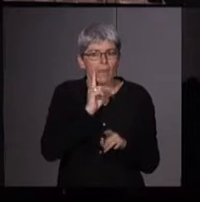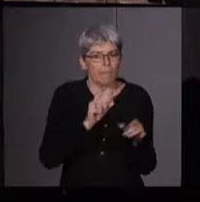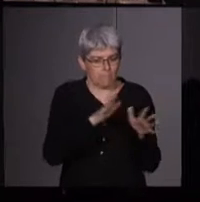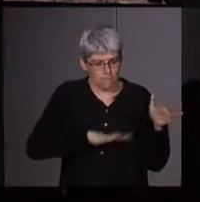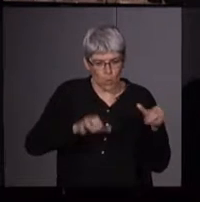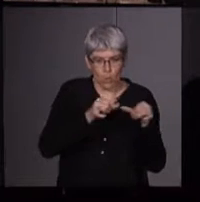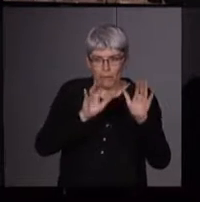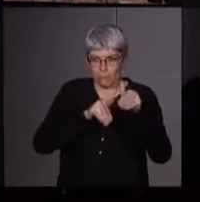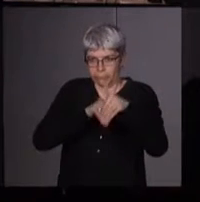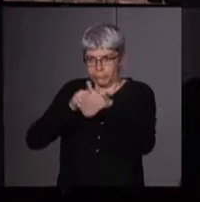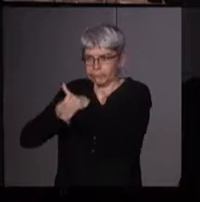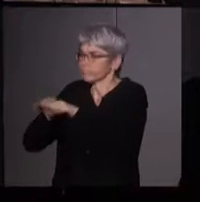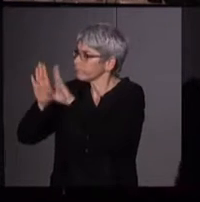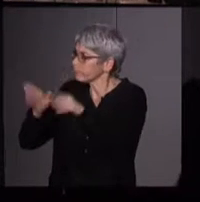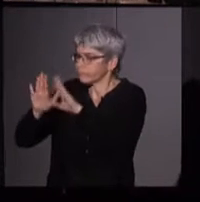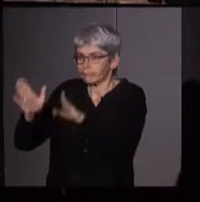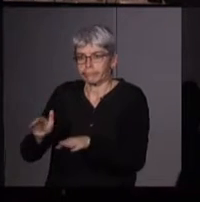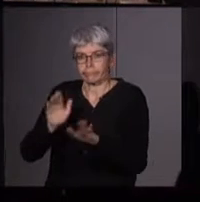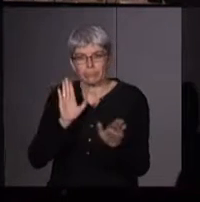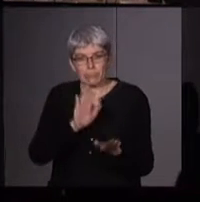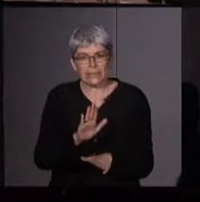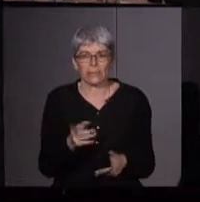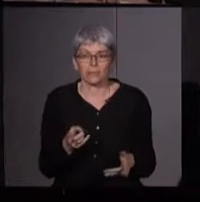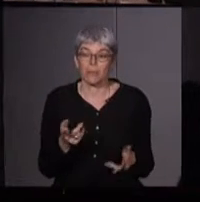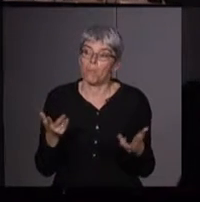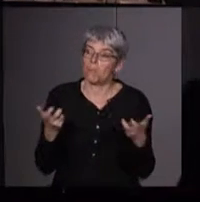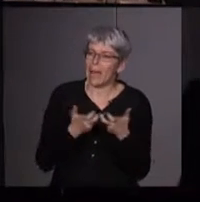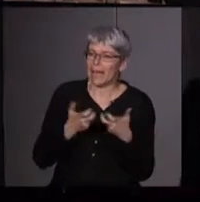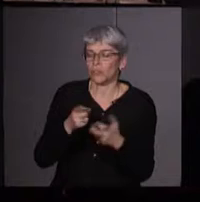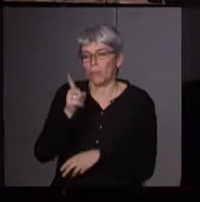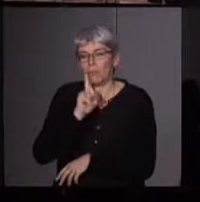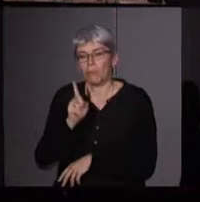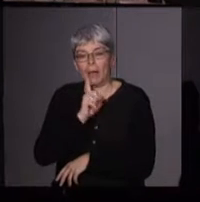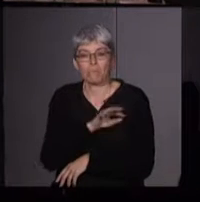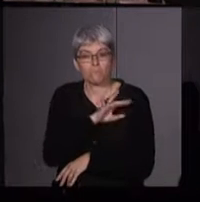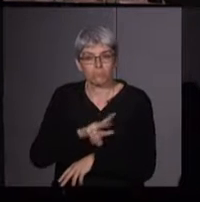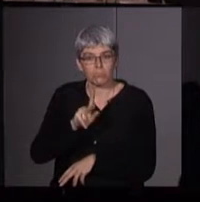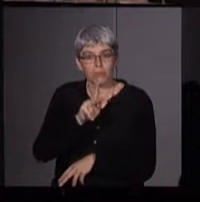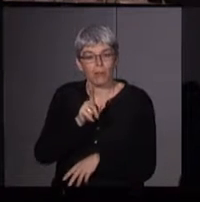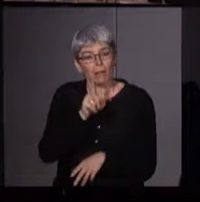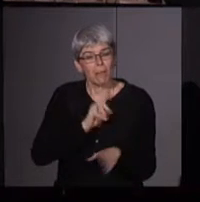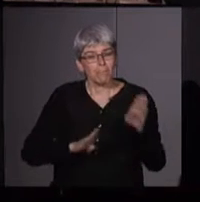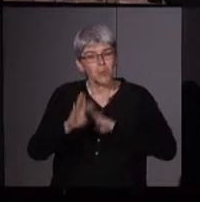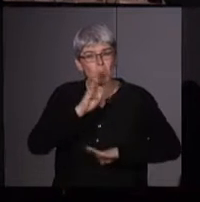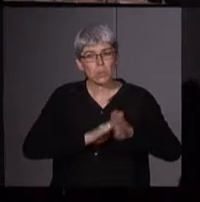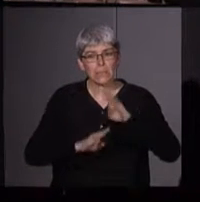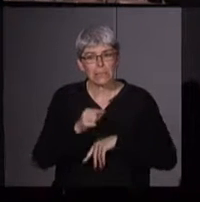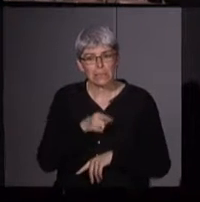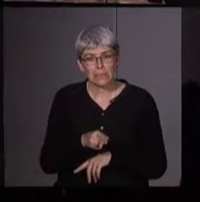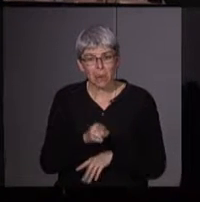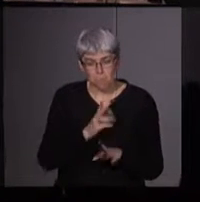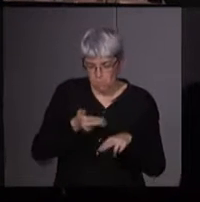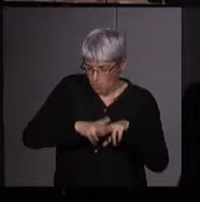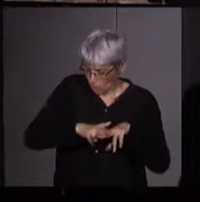pierres tombales et ce, pour des femmes comme Karen Silkwood qui est une biologiste qui est